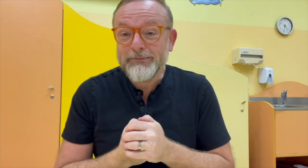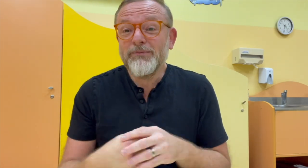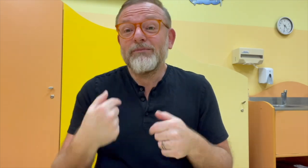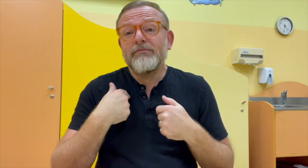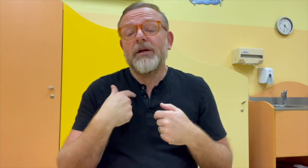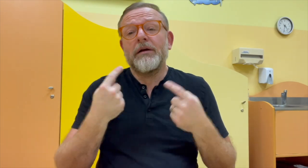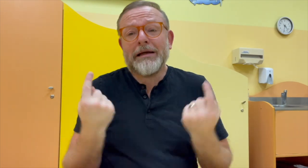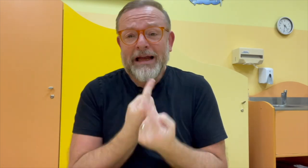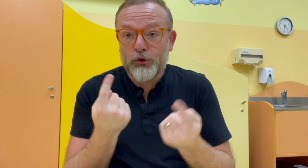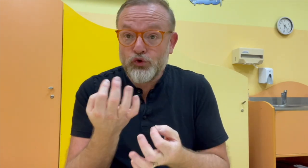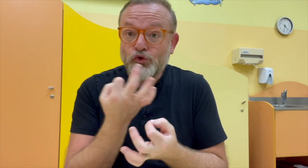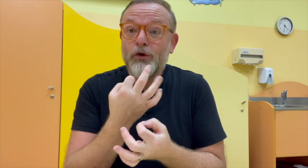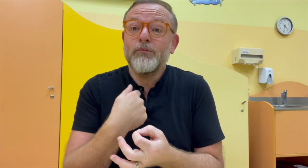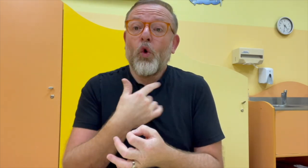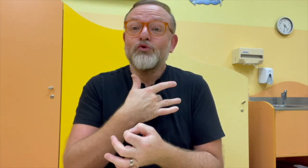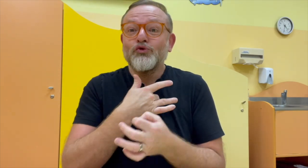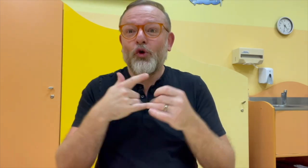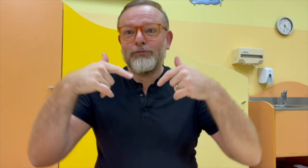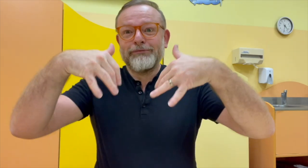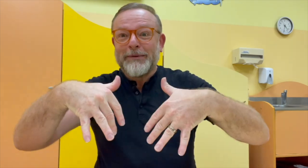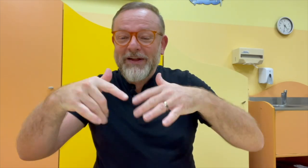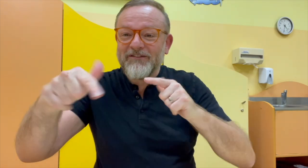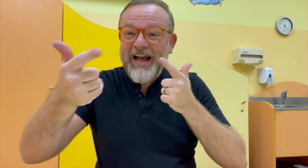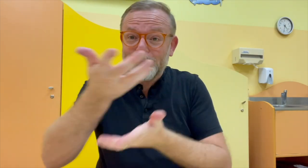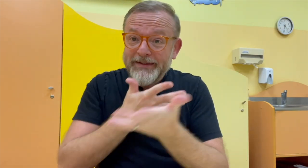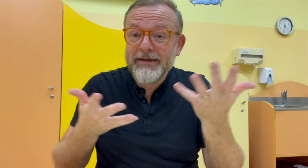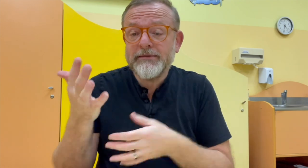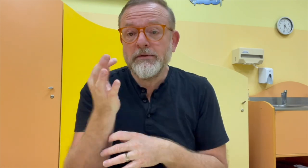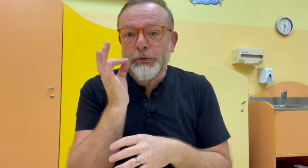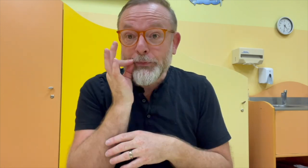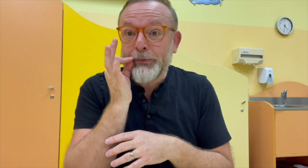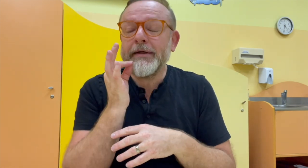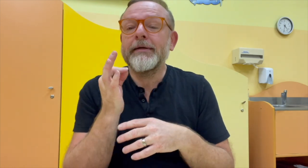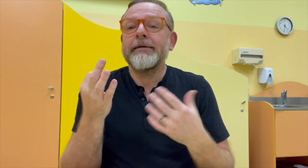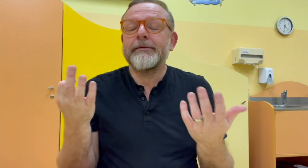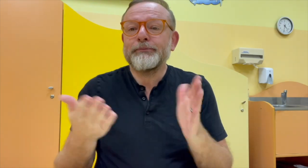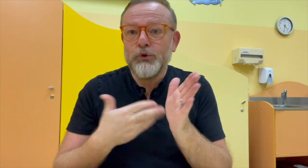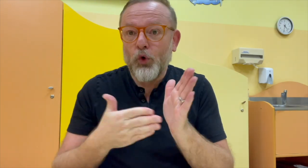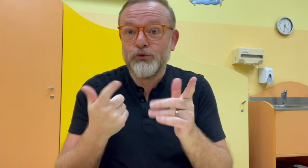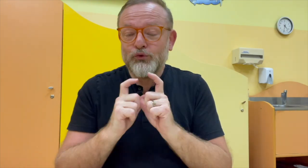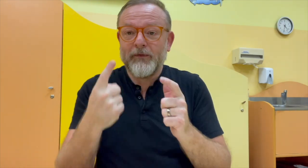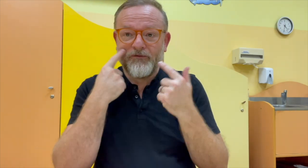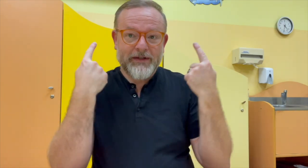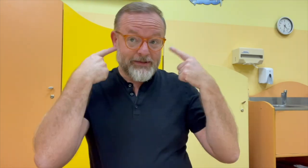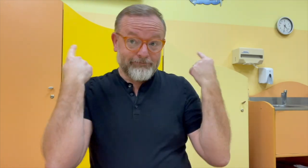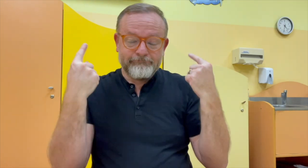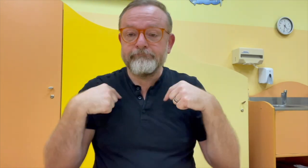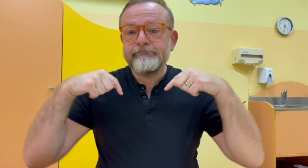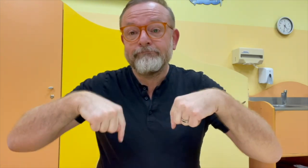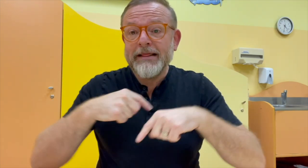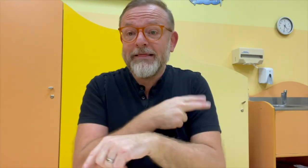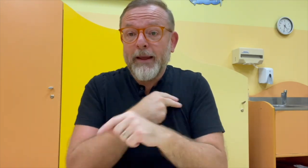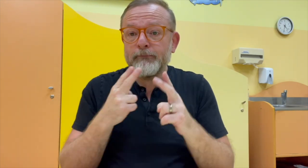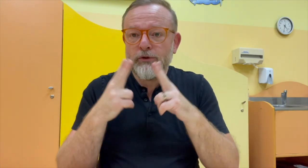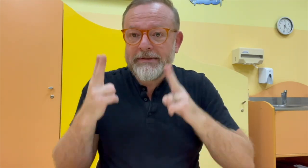představujeme, podíleli a kteří dneska také vystoupí. Bohužel já se s vámi dneska na webináři neuvidím. Je to z toho